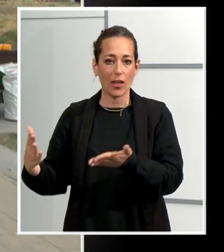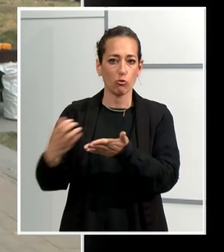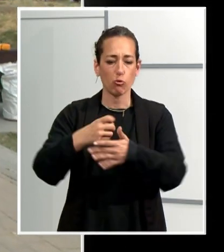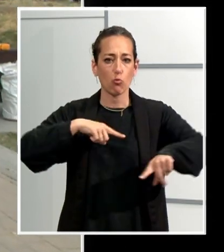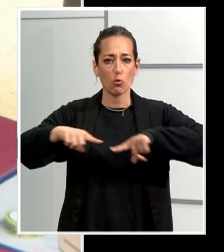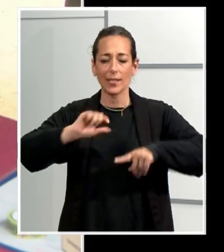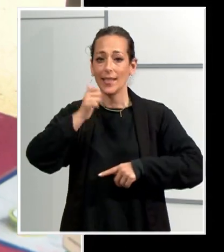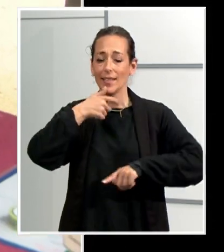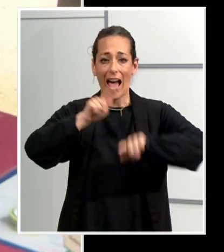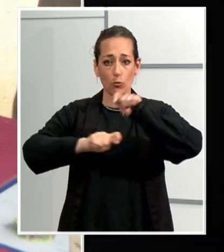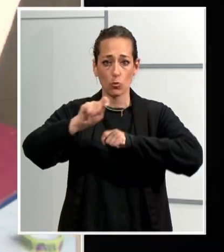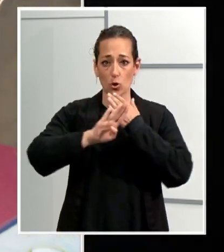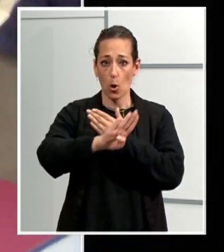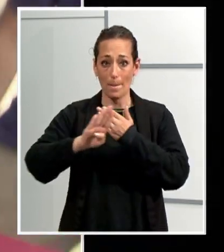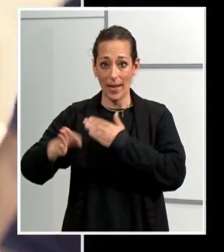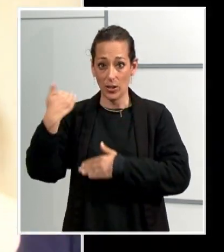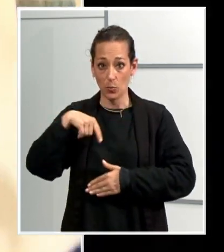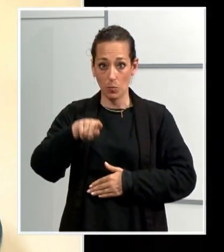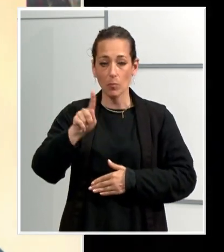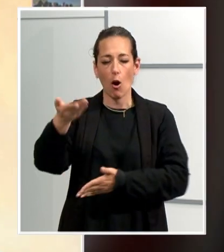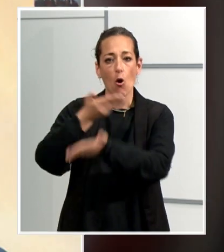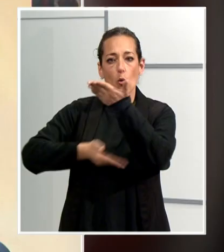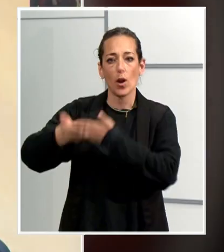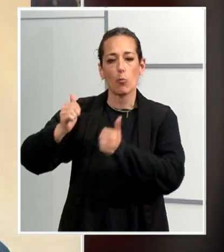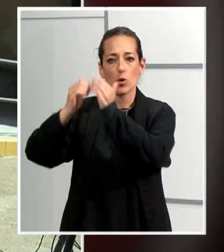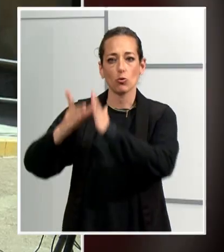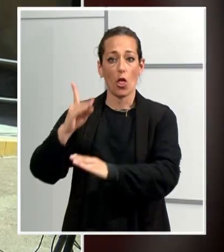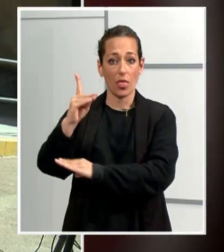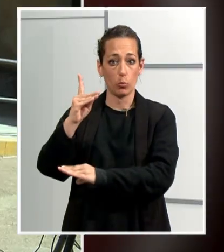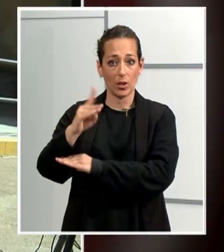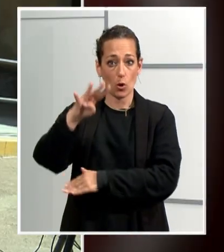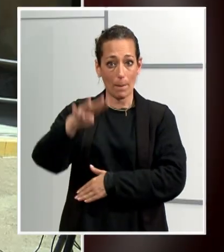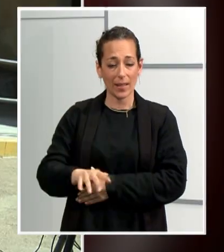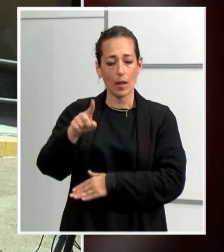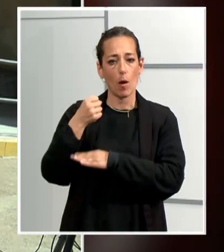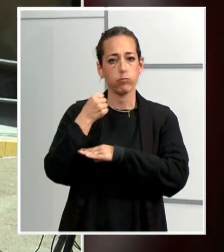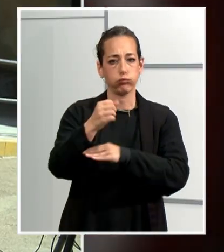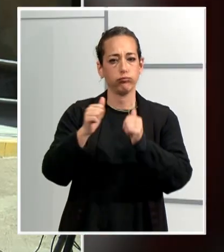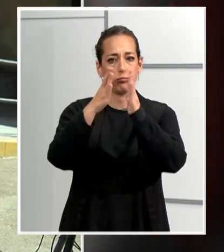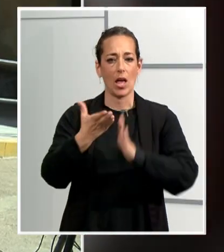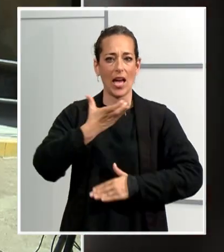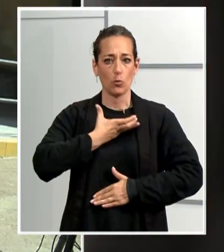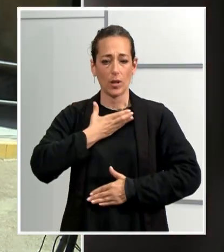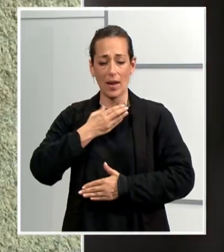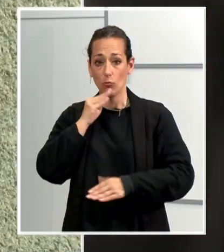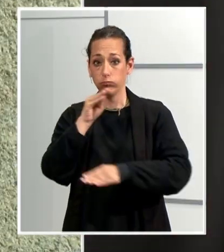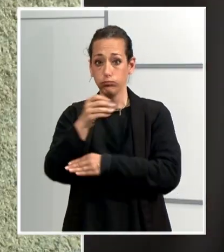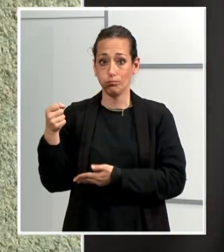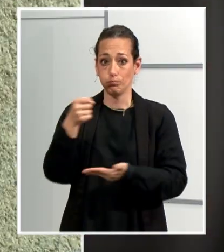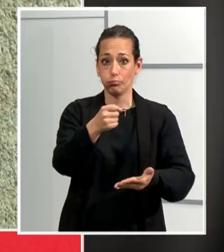l'Associació de Veïns de Can Anglada amb la col·laboració de la Diputació de Barcelona i el suport de l'Ajuntament de Terrassa que hi aporta 13.000 euros.